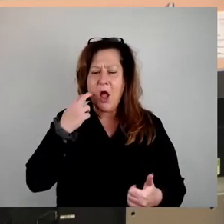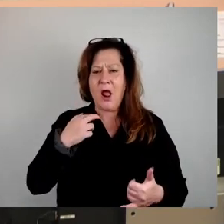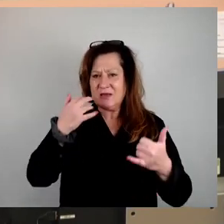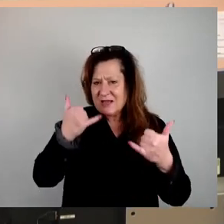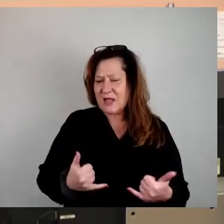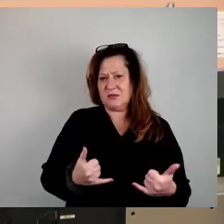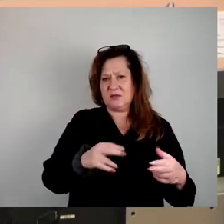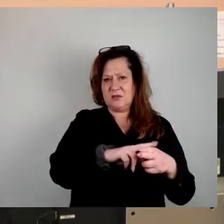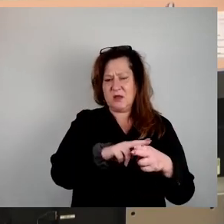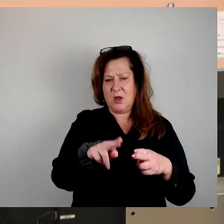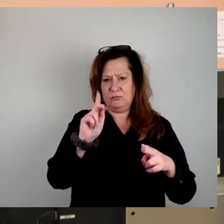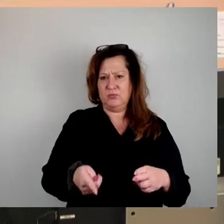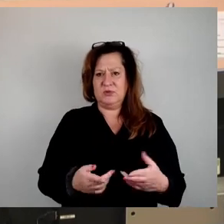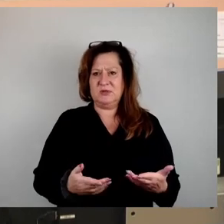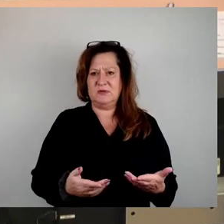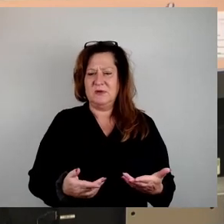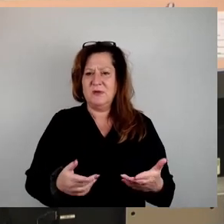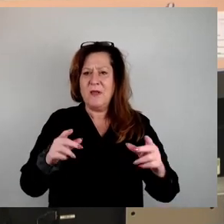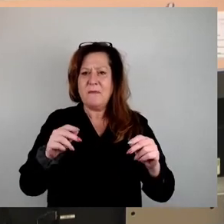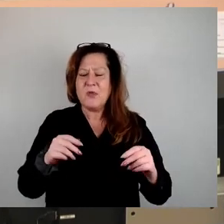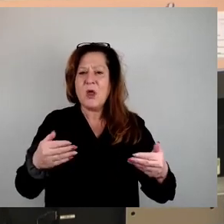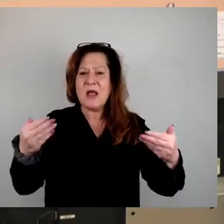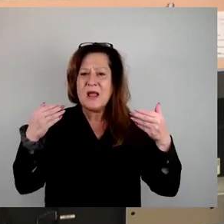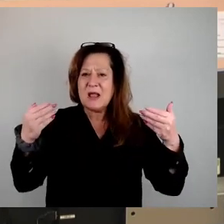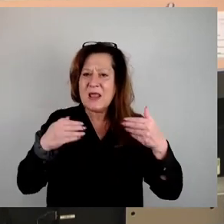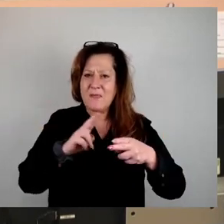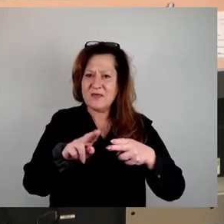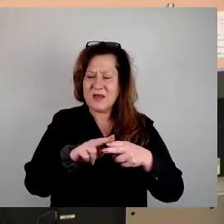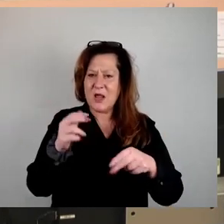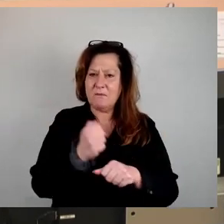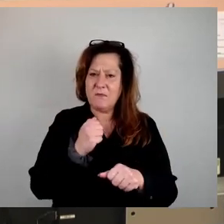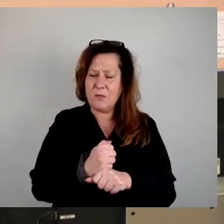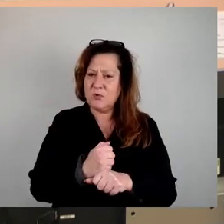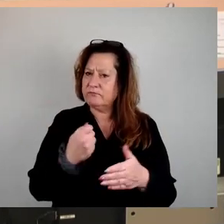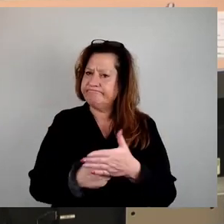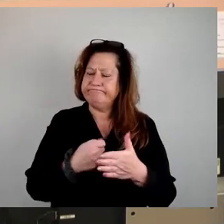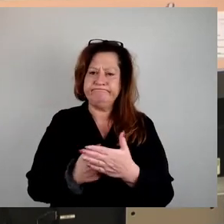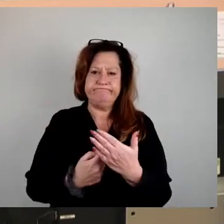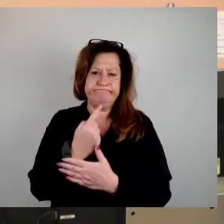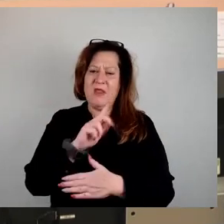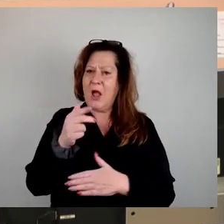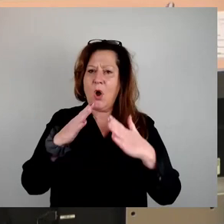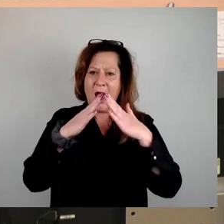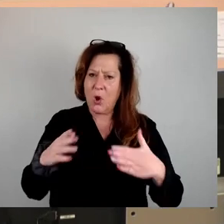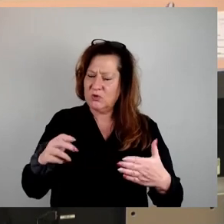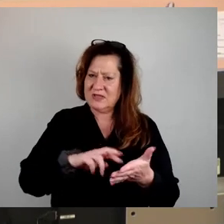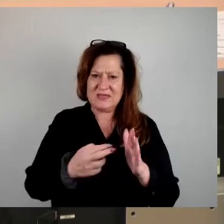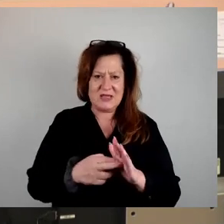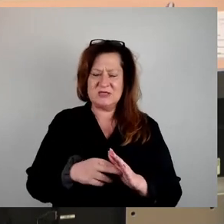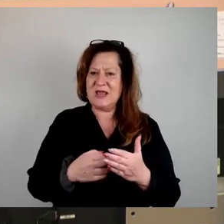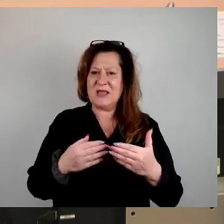im Prinzip jetzt eine Situation, wo wir eine Klimasanierung machen müssen, die extrem kostspielig ist. Haustechnik, Dämmung, alles auf dem